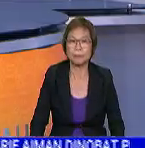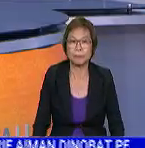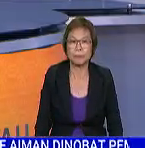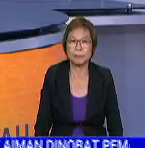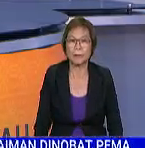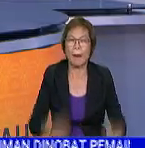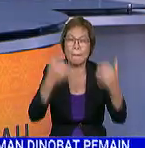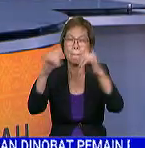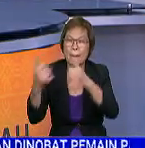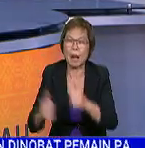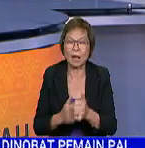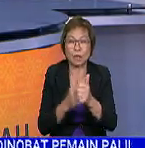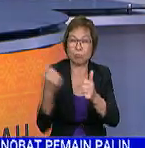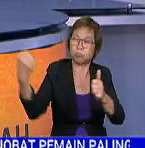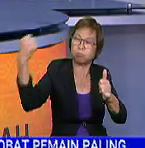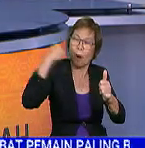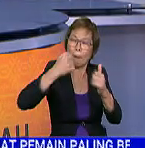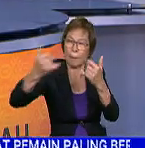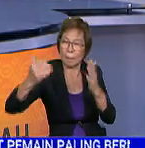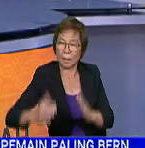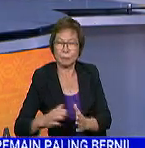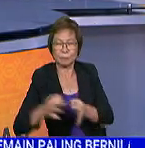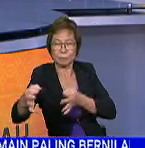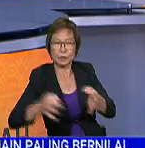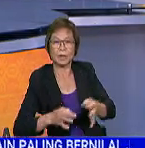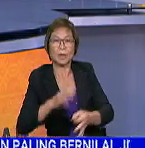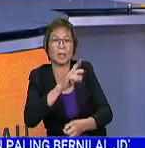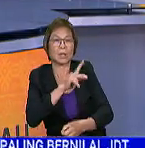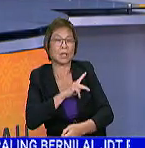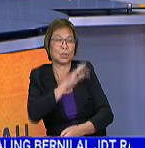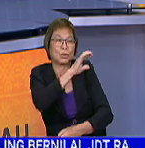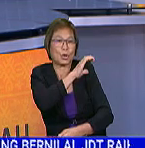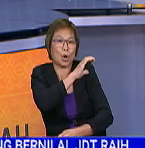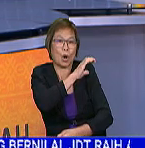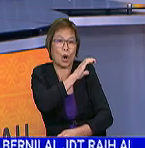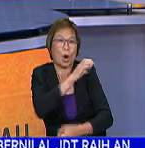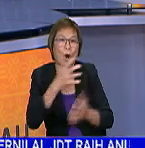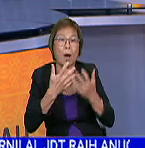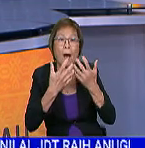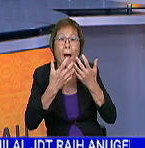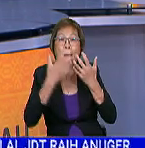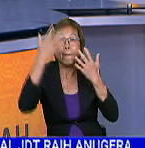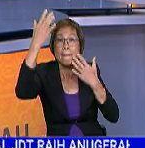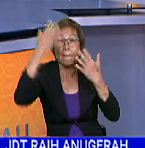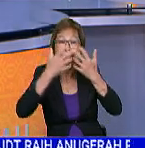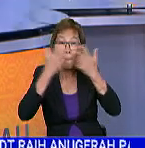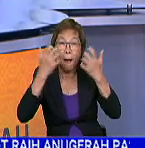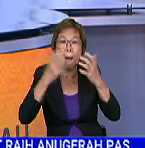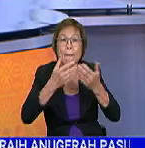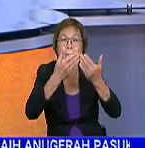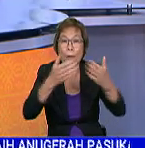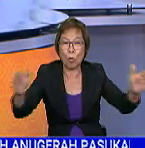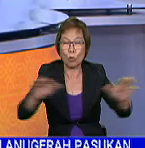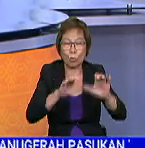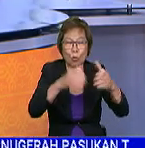Bermain mengikut kekuatan pemain. Itu penjelasan Ketua Jurulatih Harimau Malayatan Cheng Ho menjelang aksi pembukaan